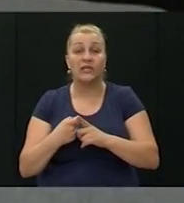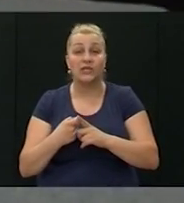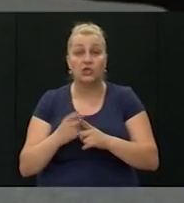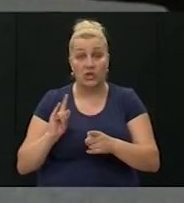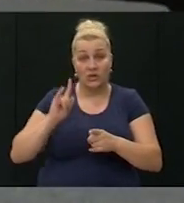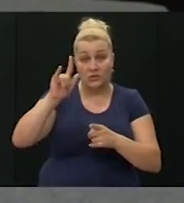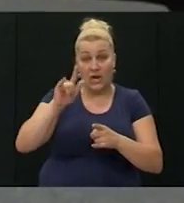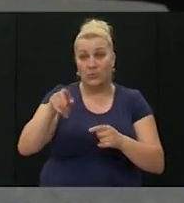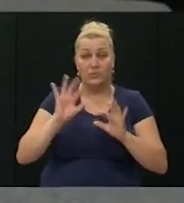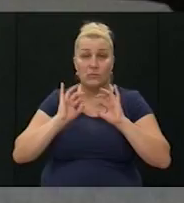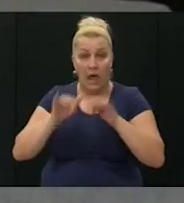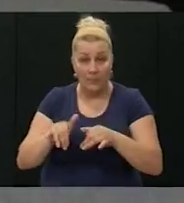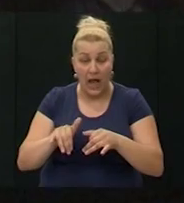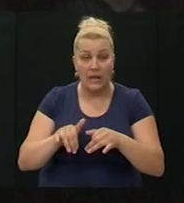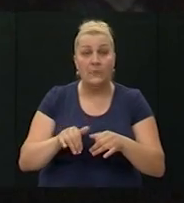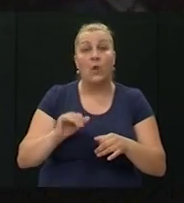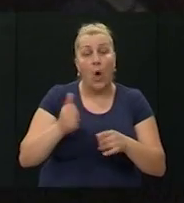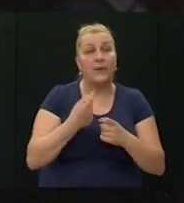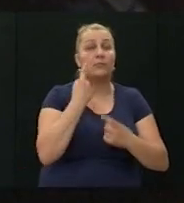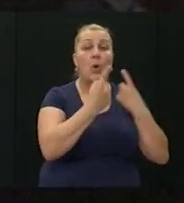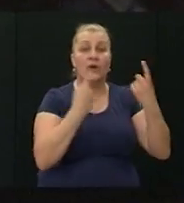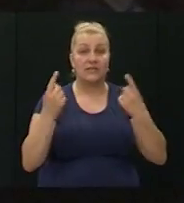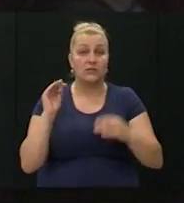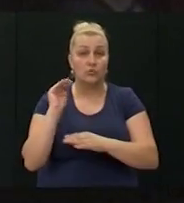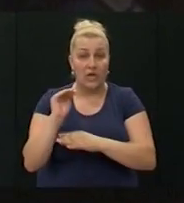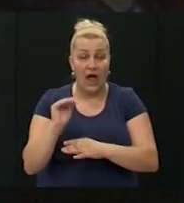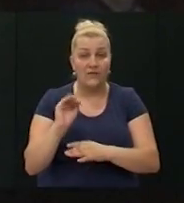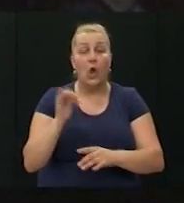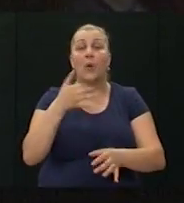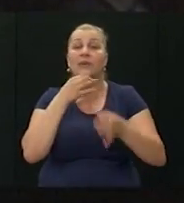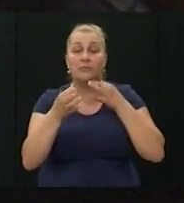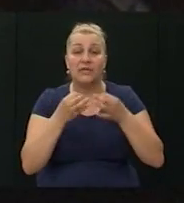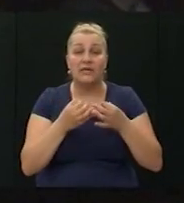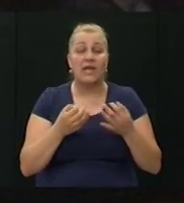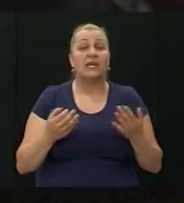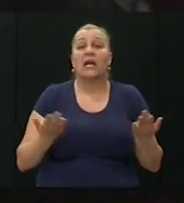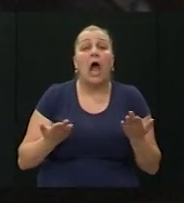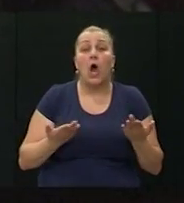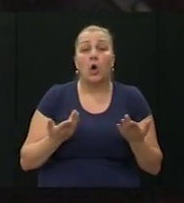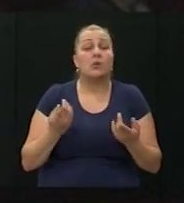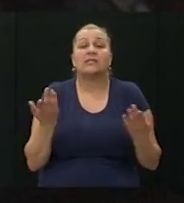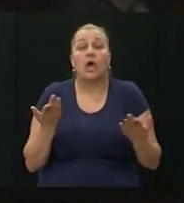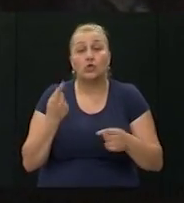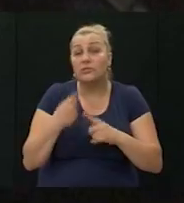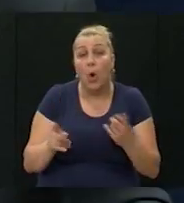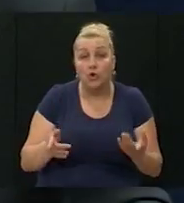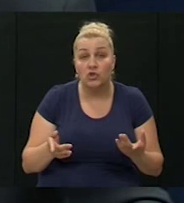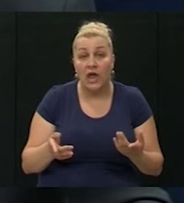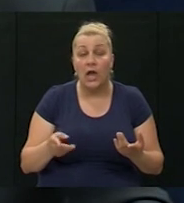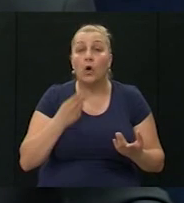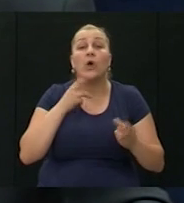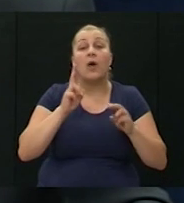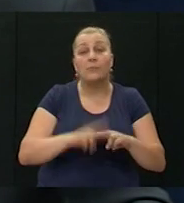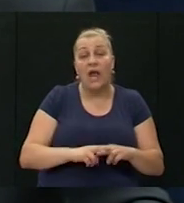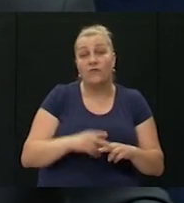javili ti pojedinci opet su se postavljala pitanje kako zašto zbog čega tko kome daje zapravo da čeka